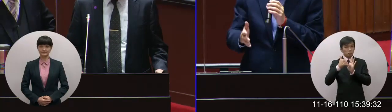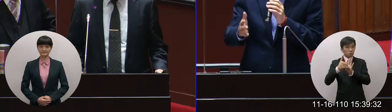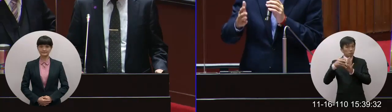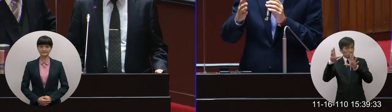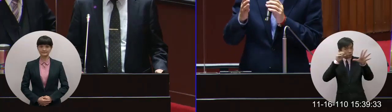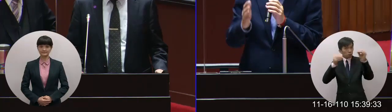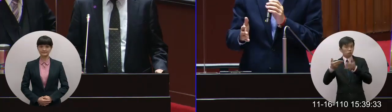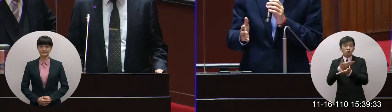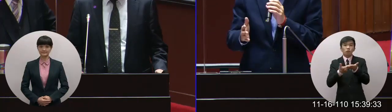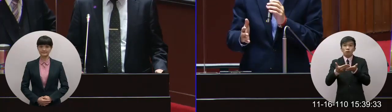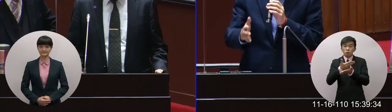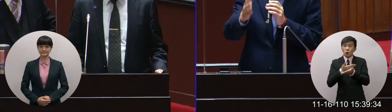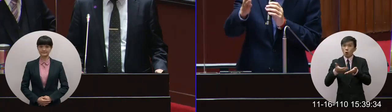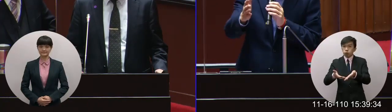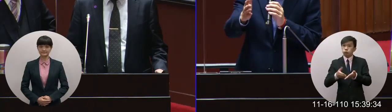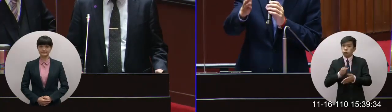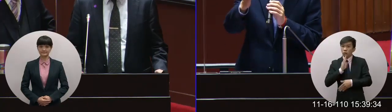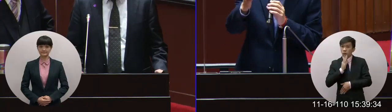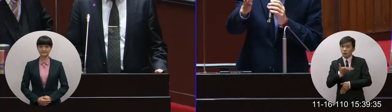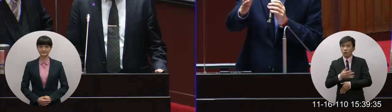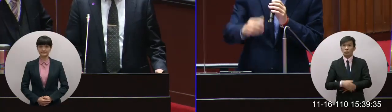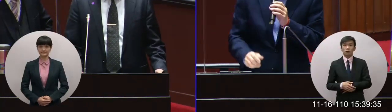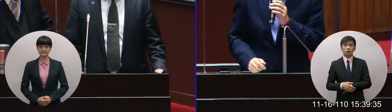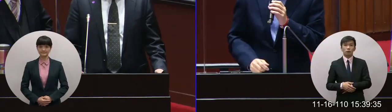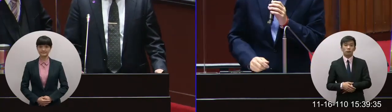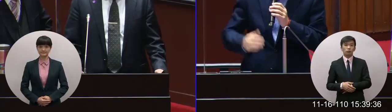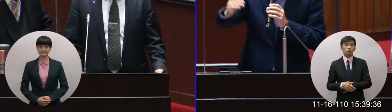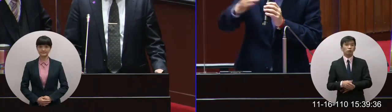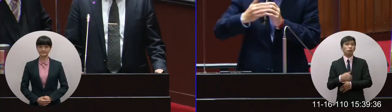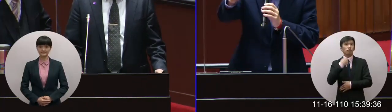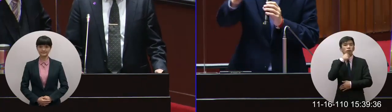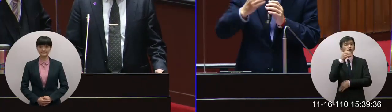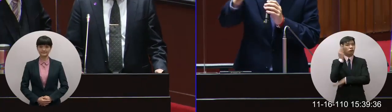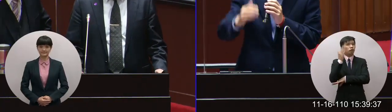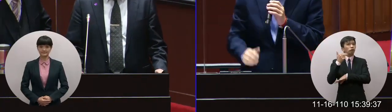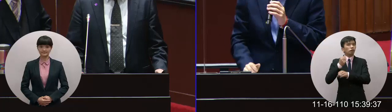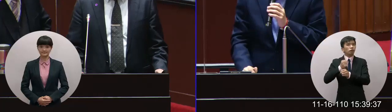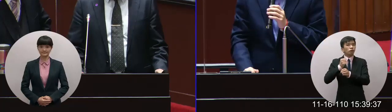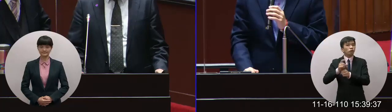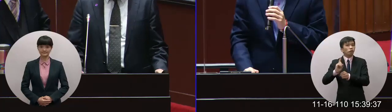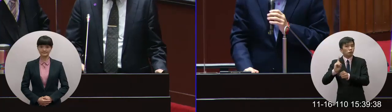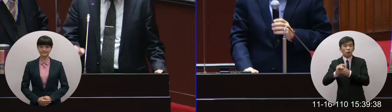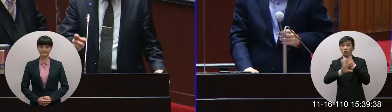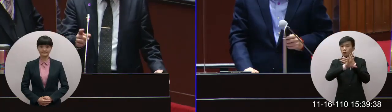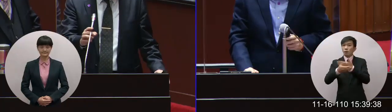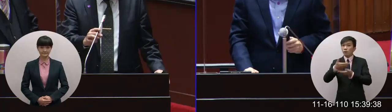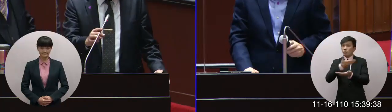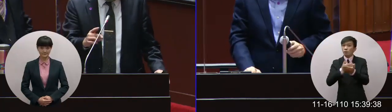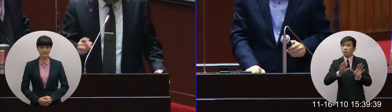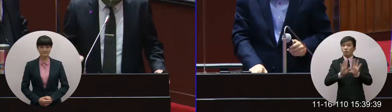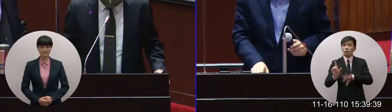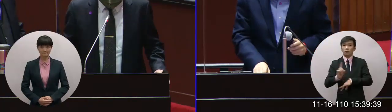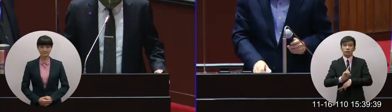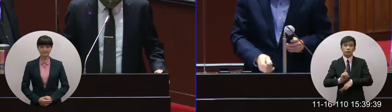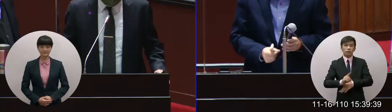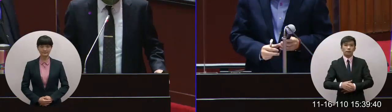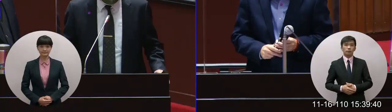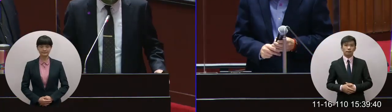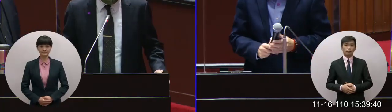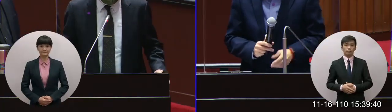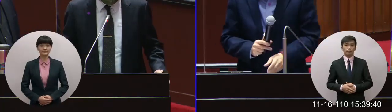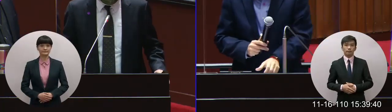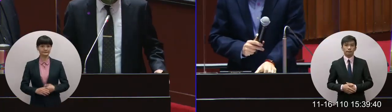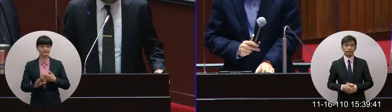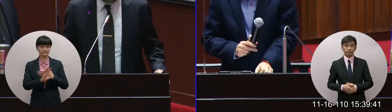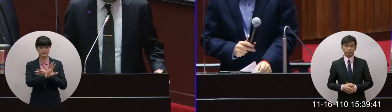交流是不是最重要你們的一個做法是如何跟國際的互動基本上當然也透